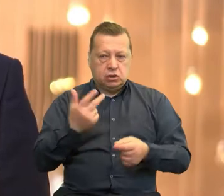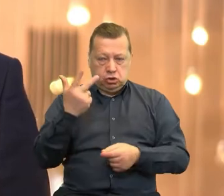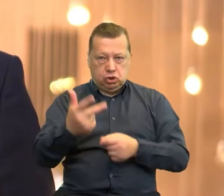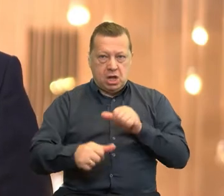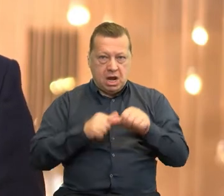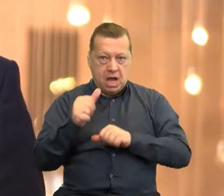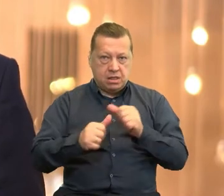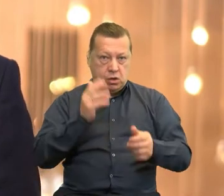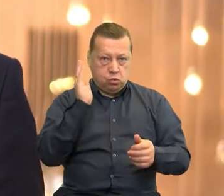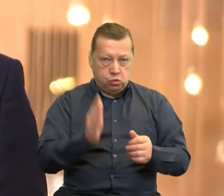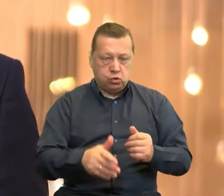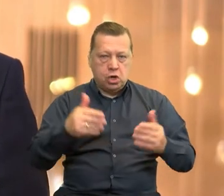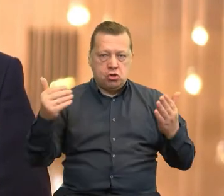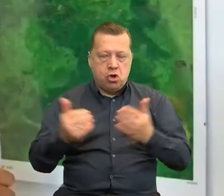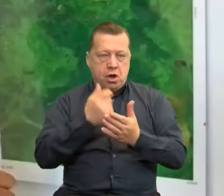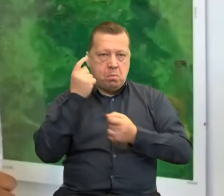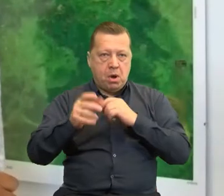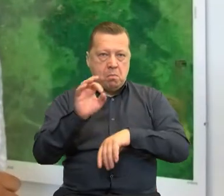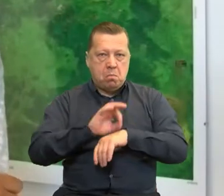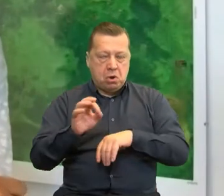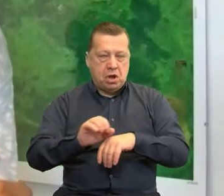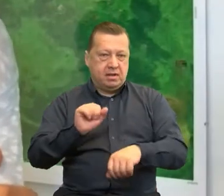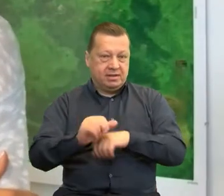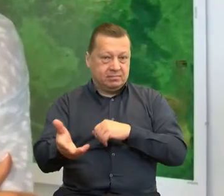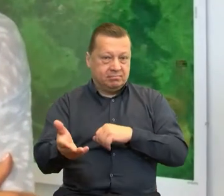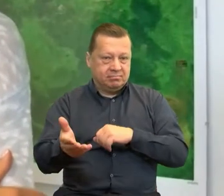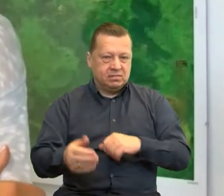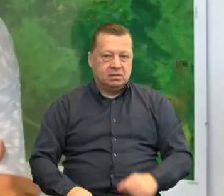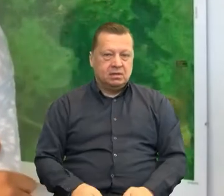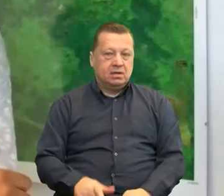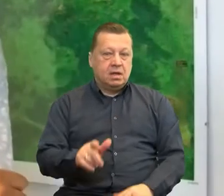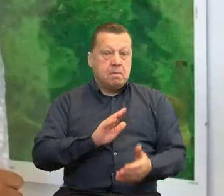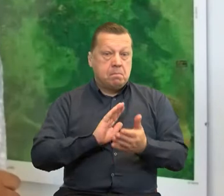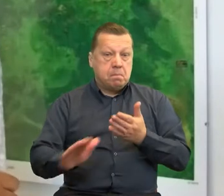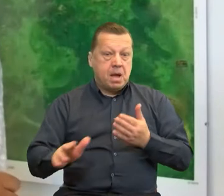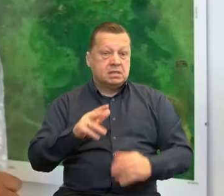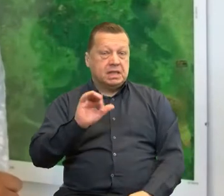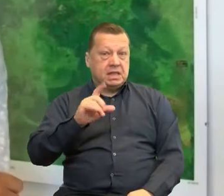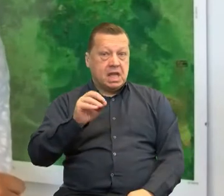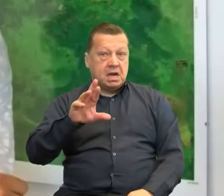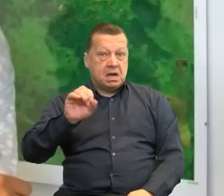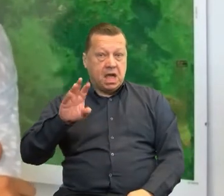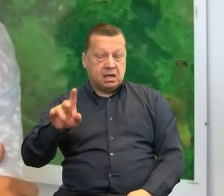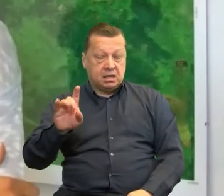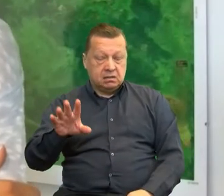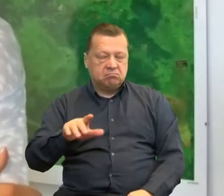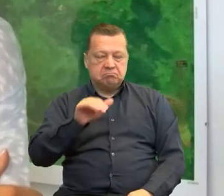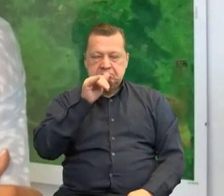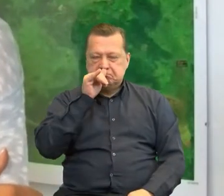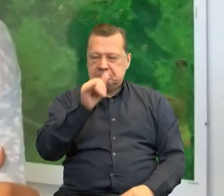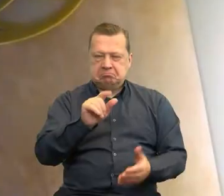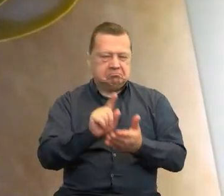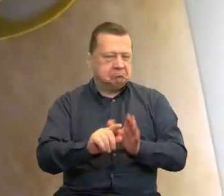owocują nowymi pomysłami na kolejne projekty. To wszystko nie mogło wydarzyć się bez programu internetu. Cały projekt zakończył się pełnym